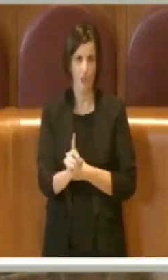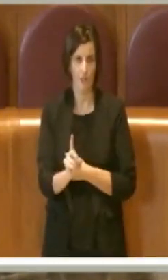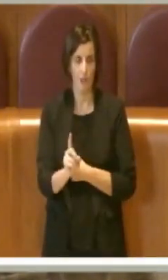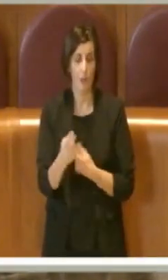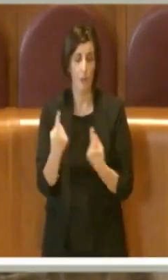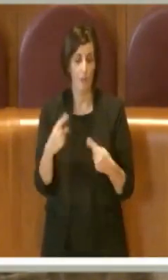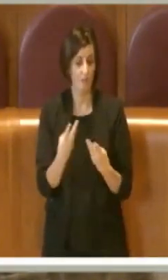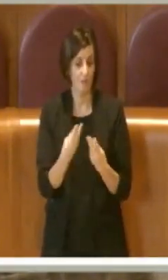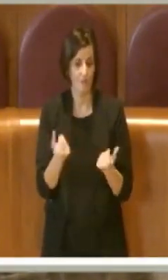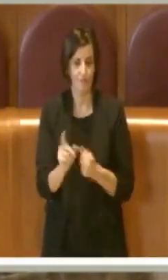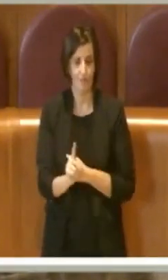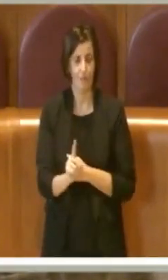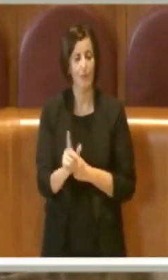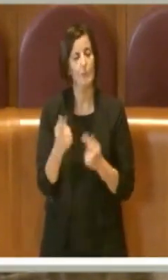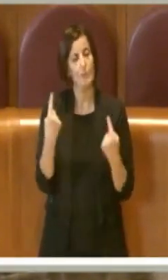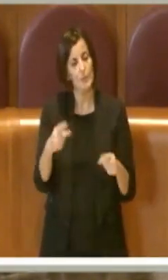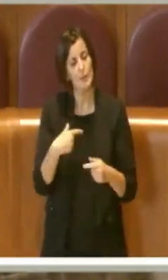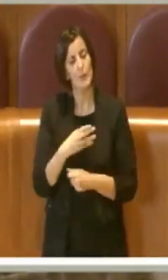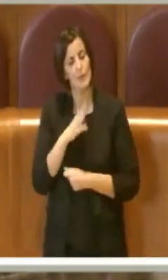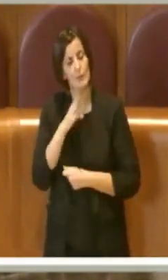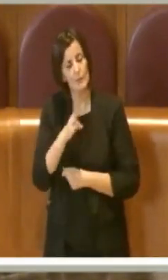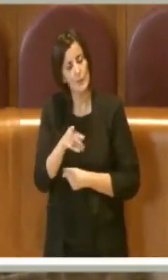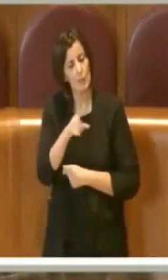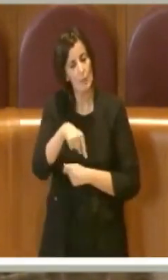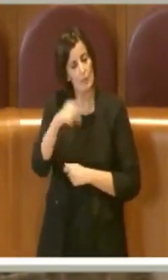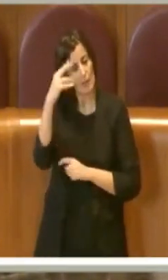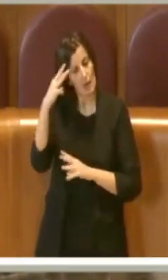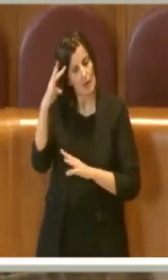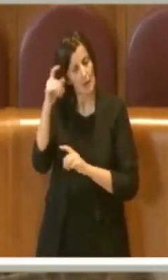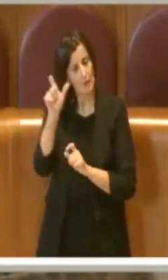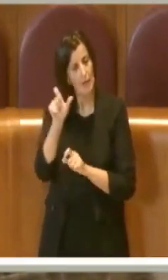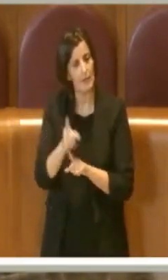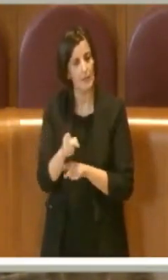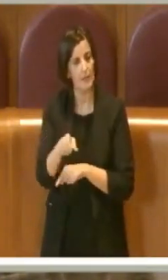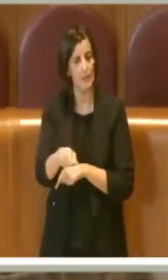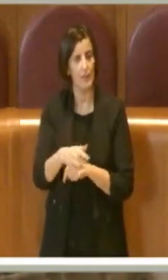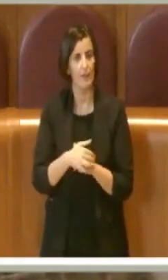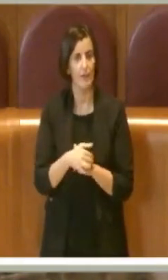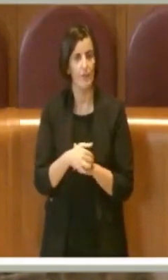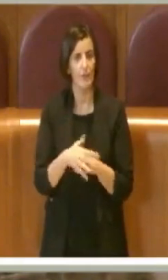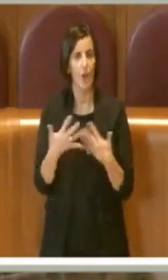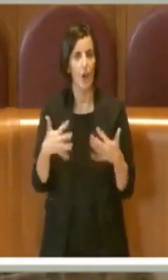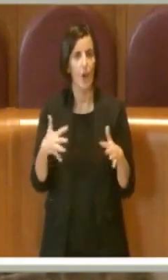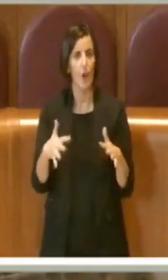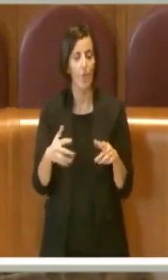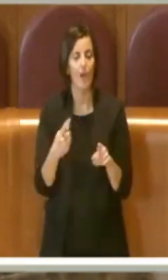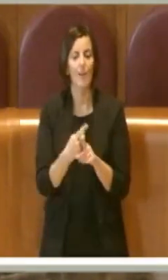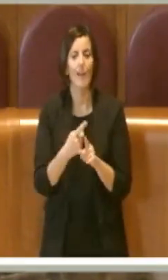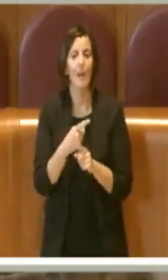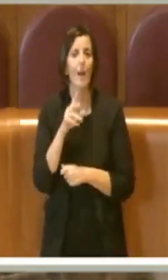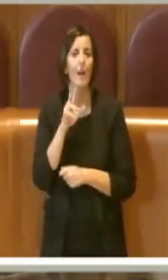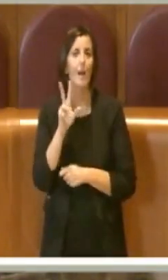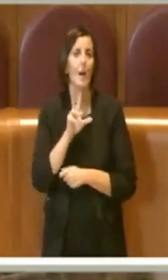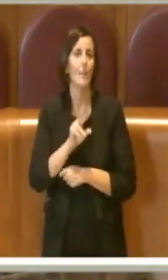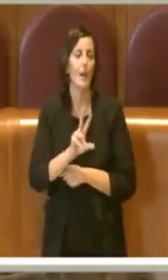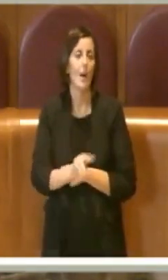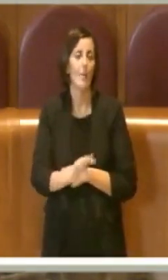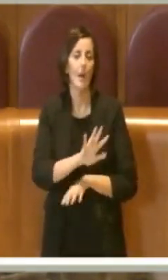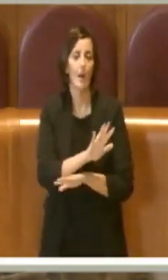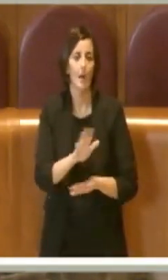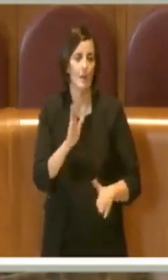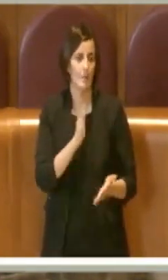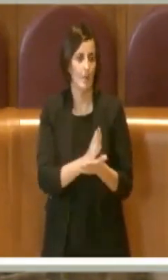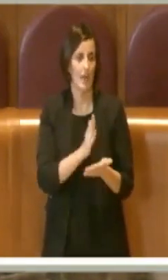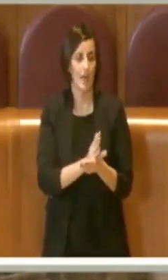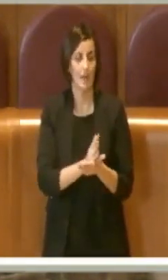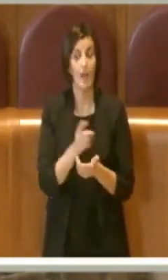Su questo noi la invitiamo a fare una riflessione. Il tempo della vaghezza e della retorica è finito, inizia il tempo in cui lei